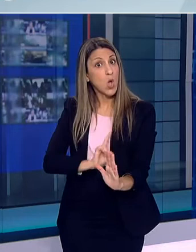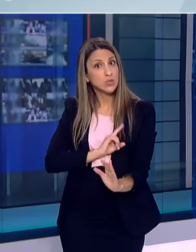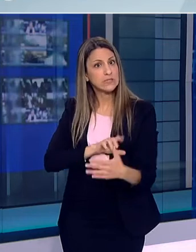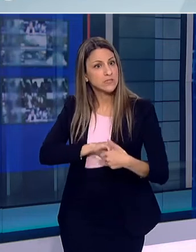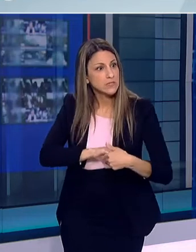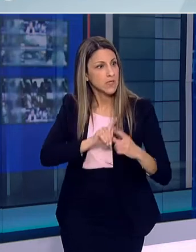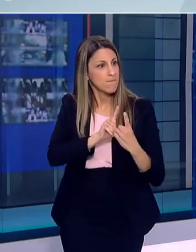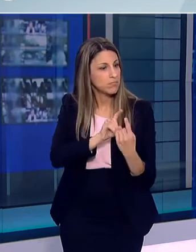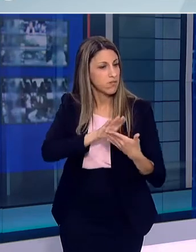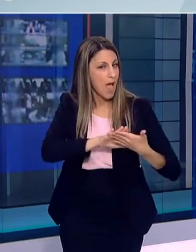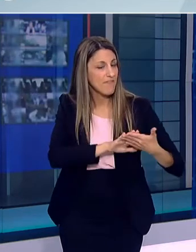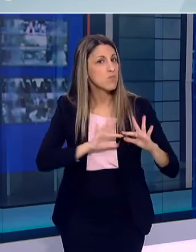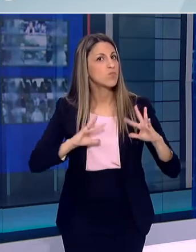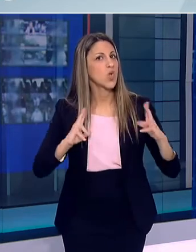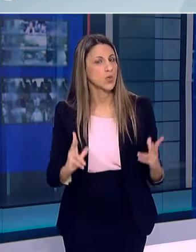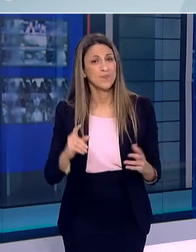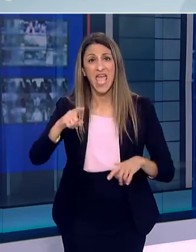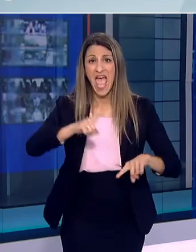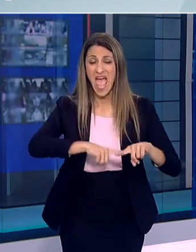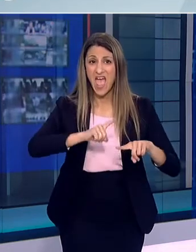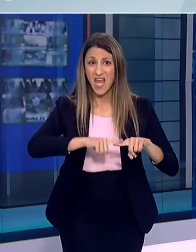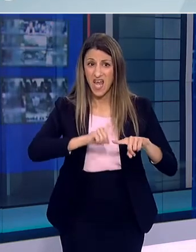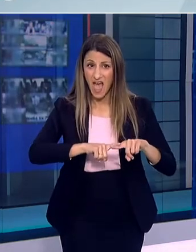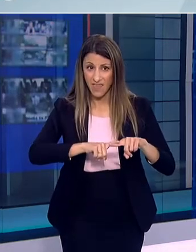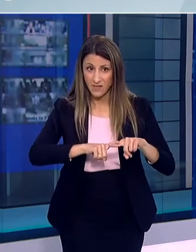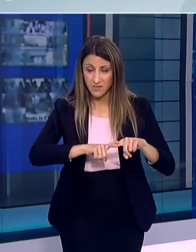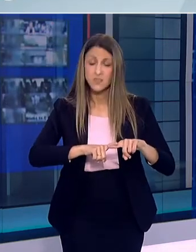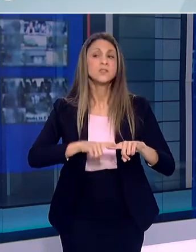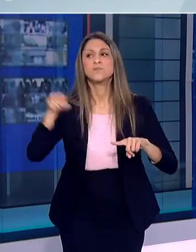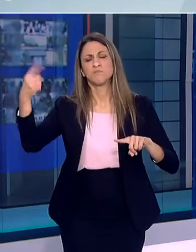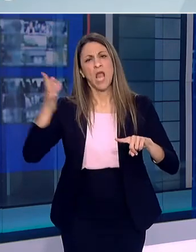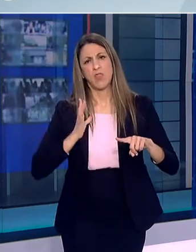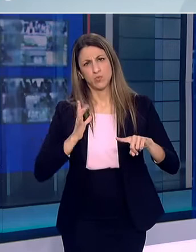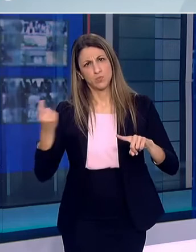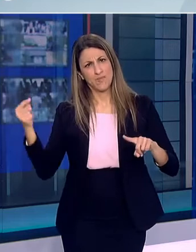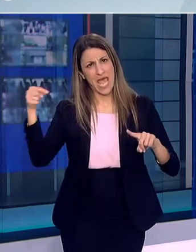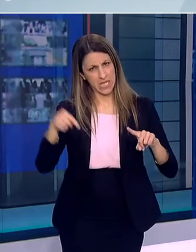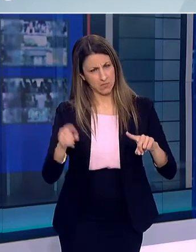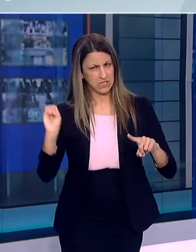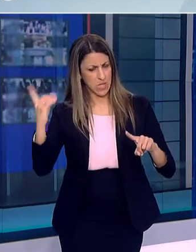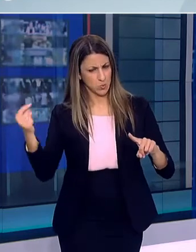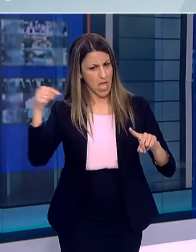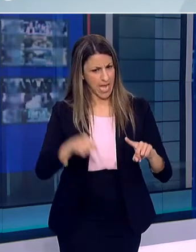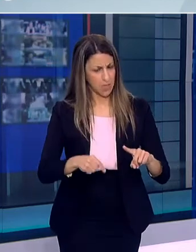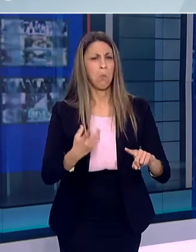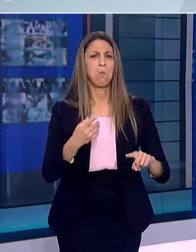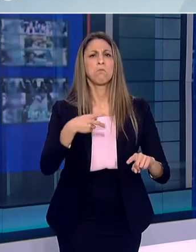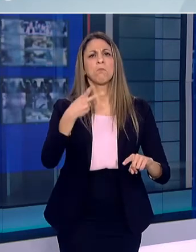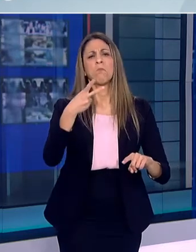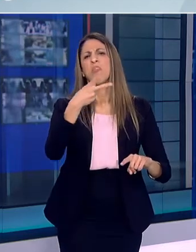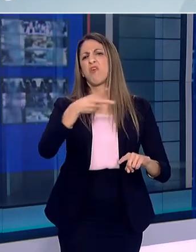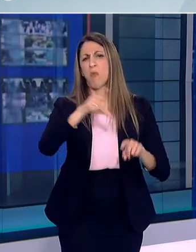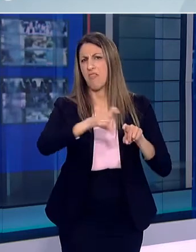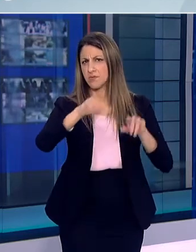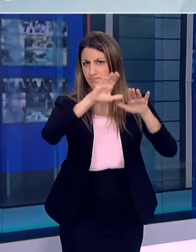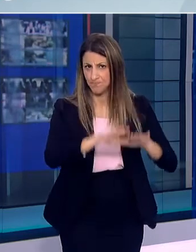στην Ελλάδα μπορεί να γίνει όταν αυτός γυρίσει στην πατρίδα του πώς θα γίνει και εδώ έχω συζητηθεί πάρα πολύ οι ψηφιακές εφαρμογές κάτι για το οποίο